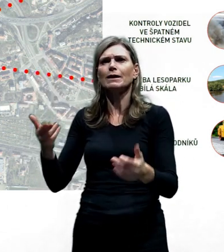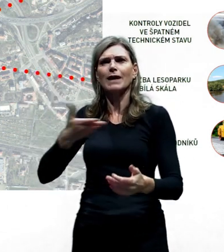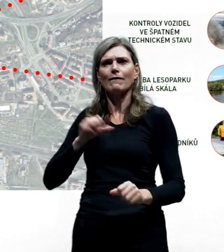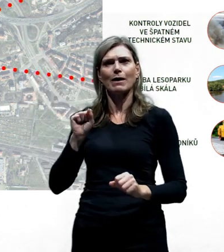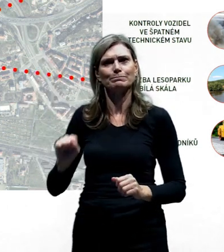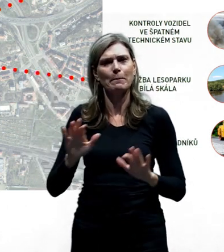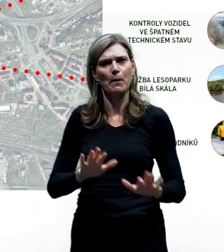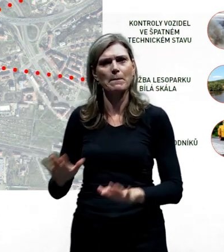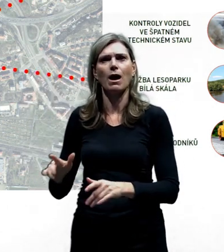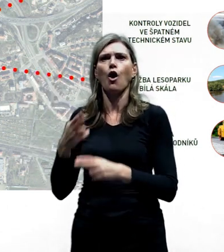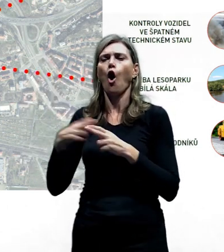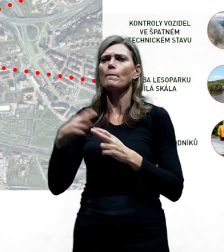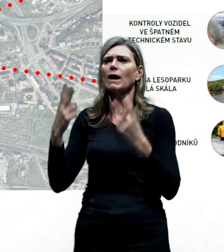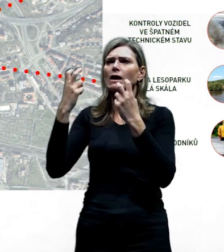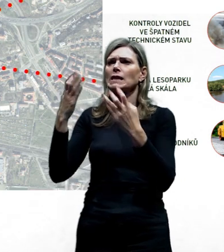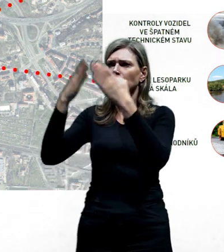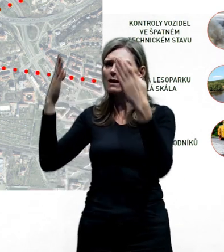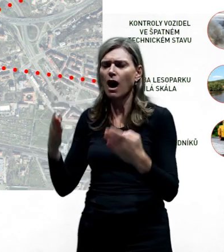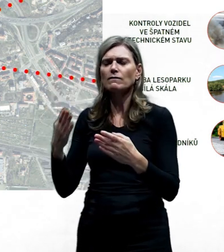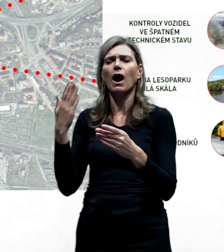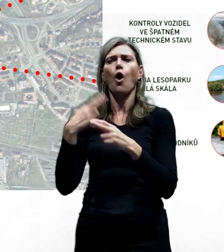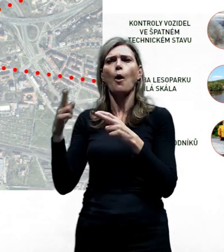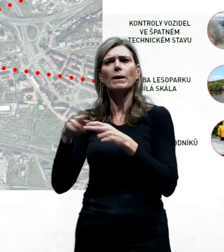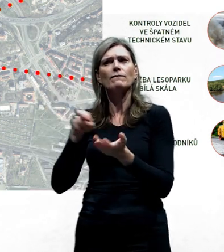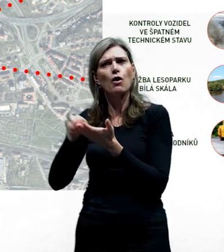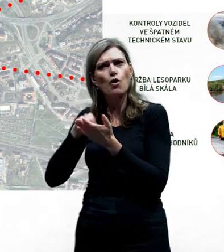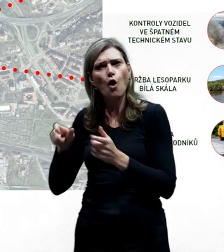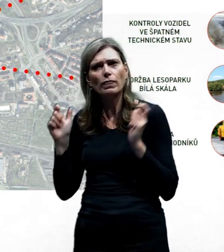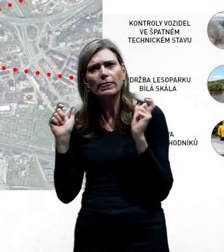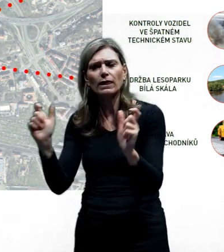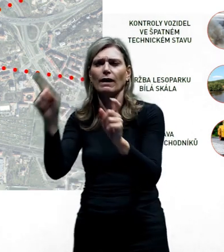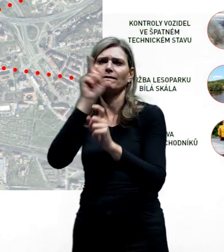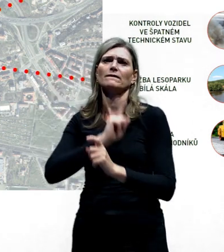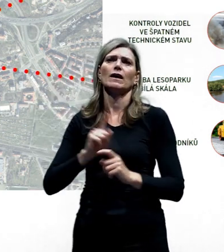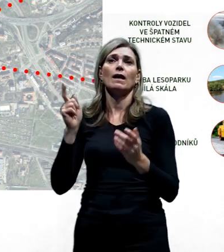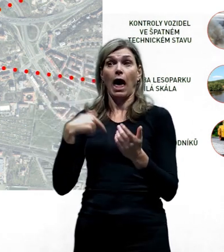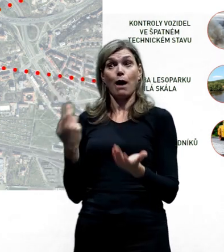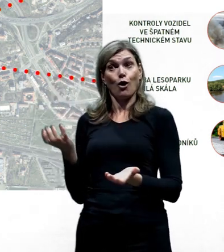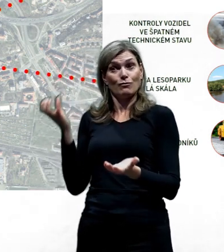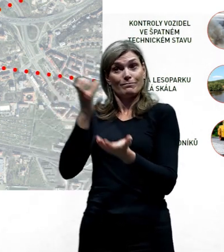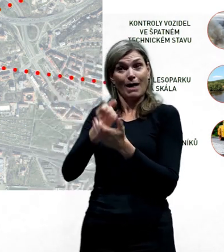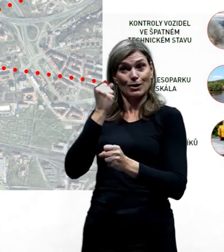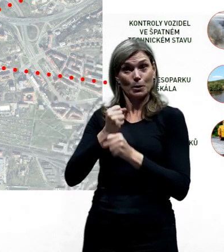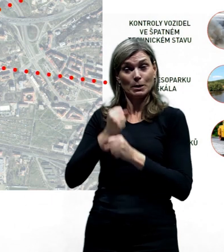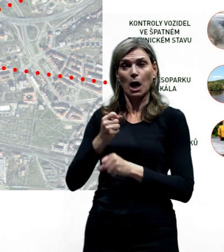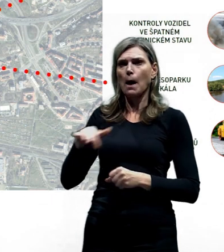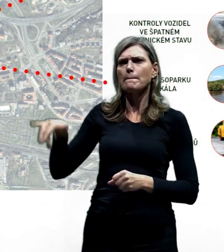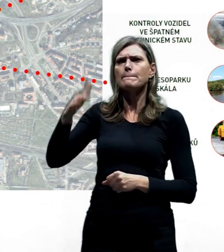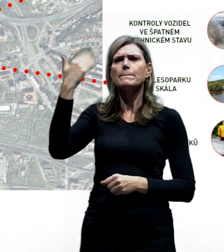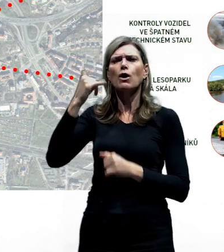oprava zastávek, chodníků, autobusy, které, když jsem nastoupil, tak tam jezdilo asi 15 procent